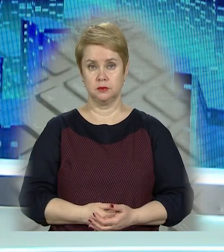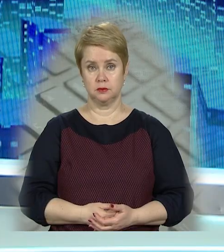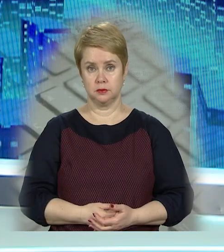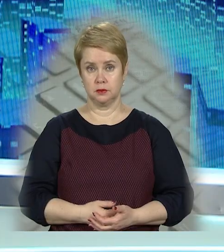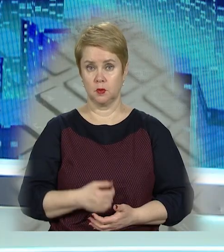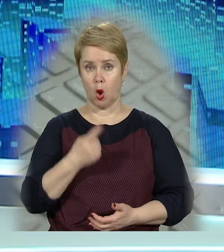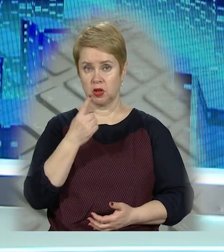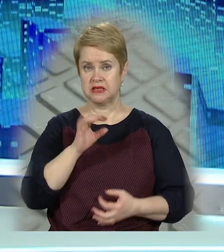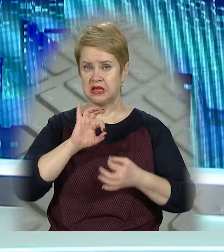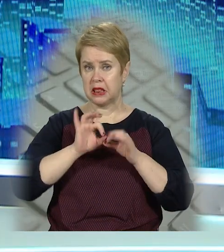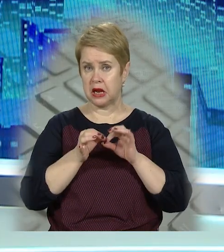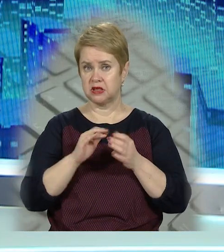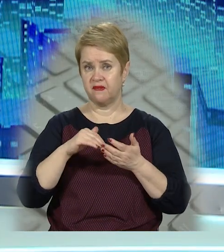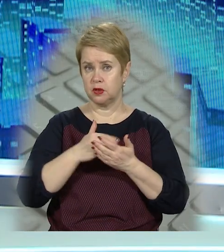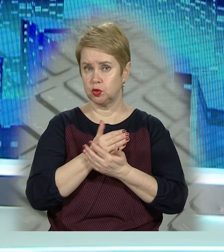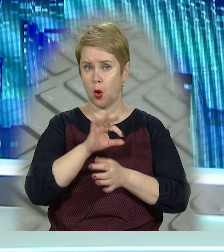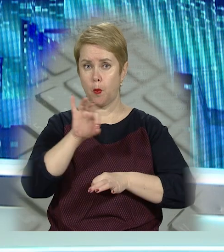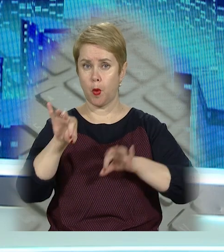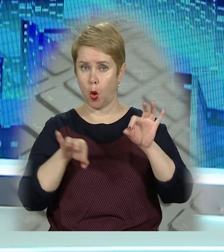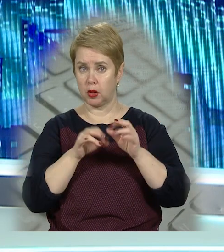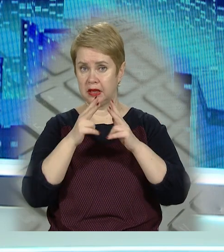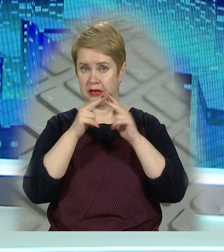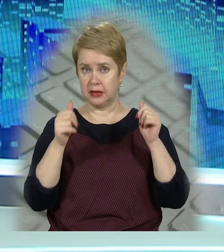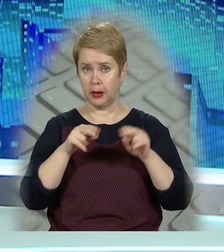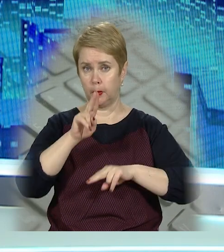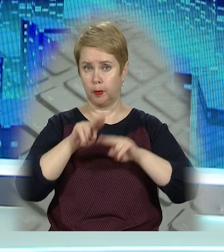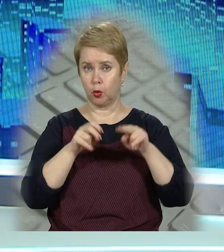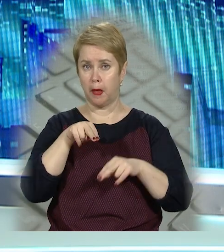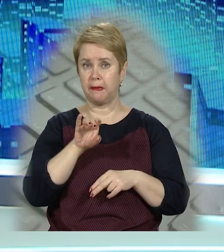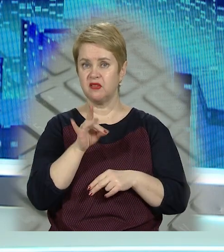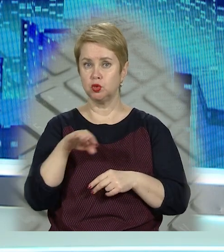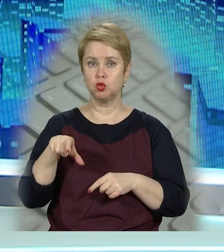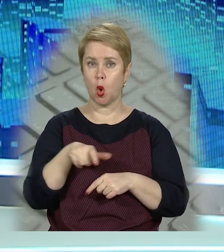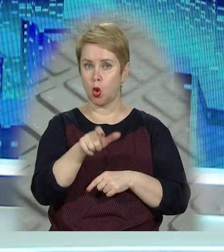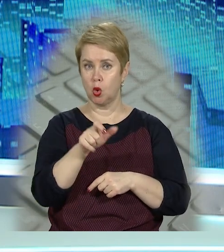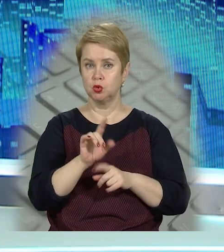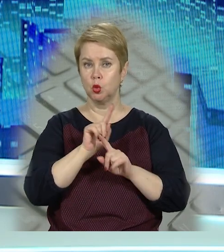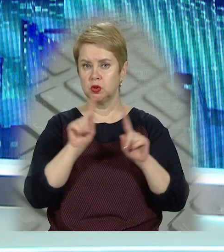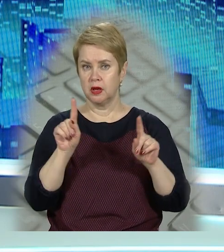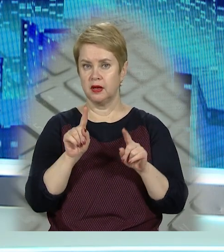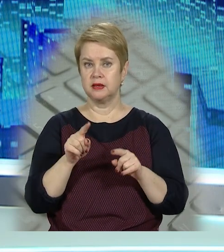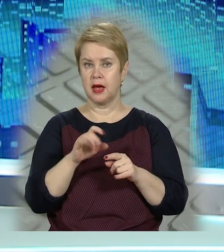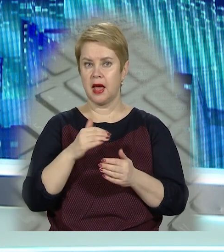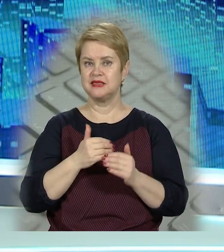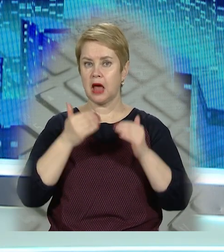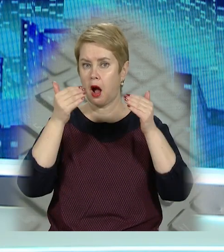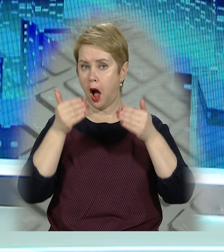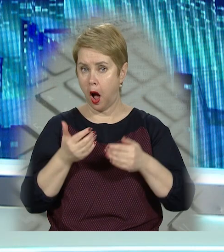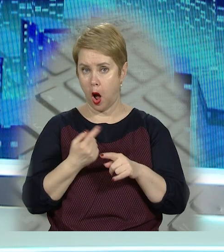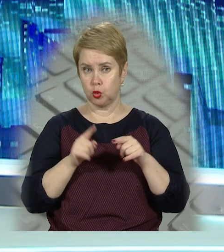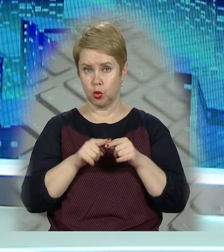Один з найскладніших інфраструктурних проєктів. У Дніпрі будують північну об'їзну дорогу з унікальною звивистою естакадою.